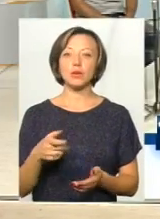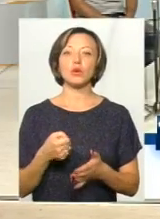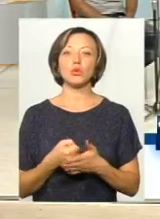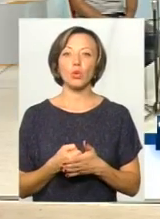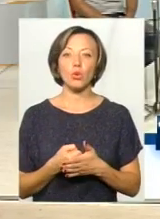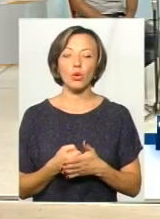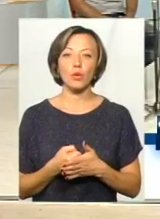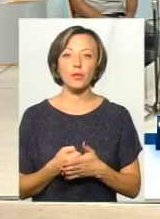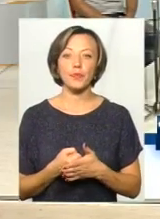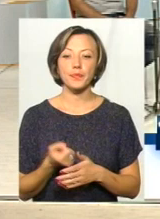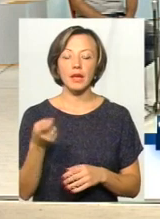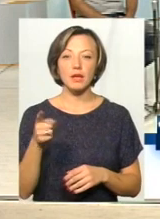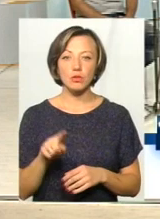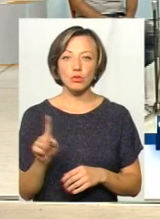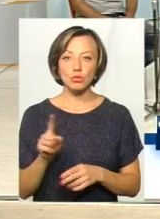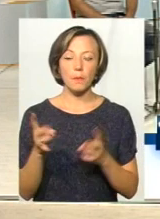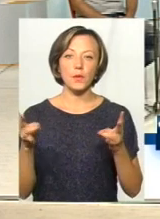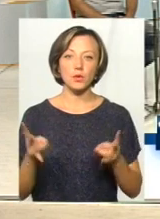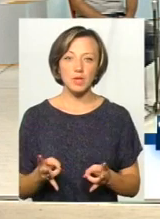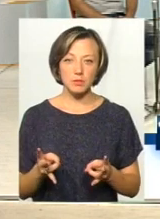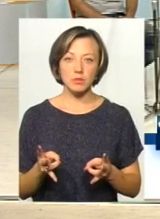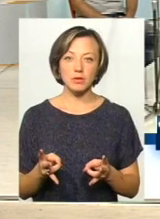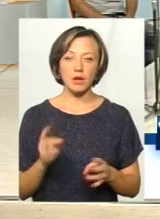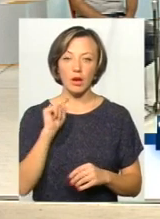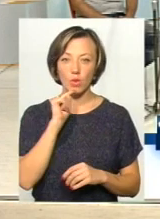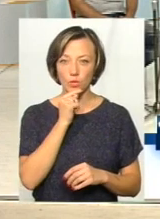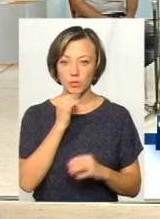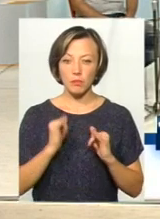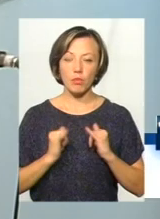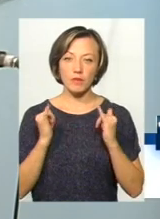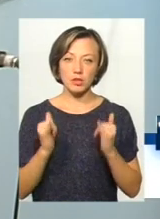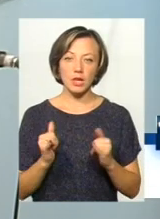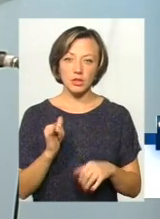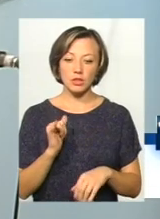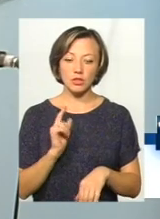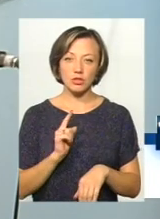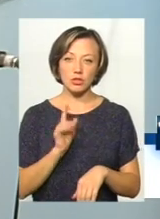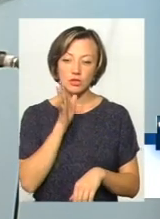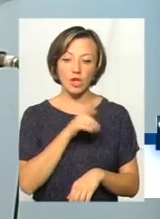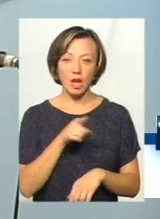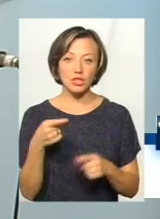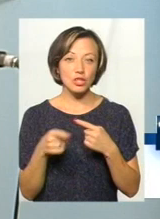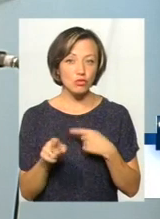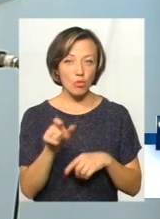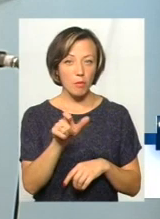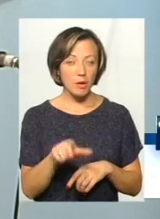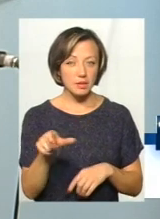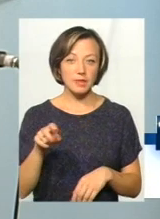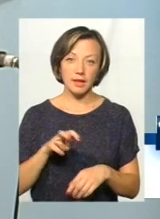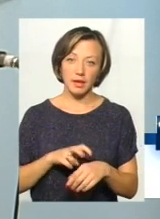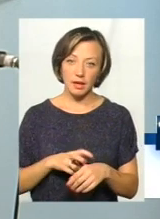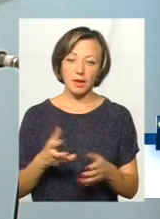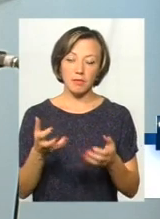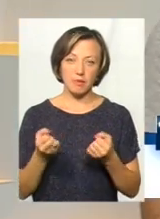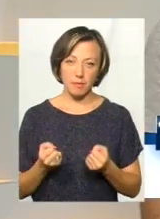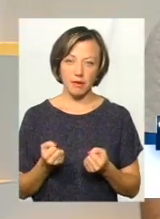до того, що потрібно економити і поважати час і іншого пацієнта, і лікаря, який